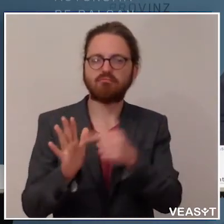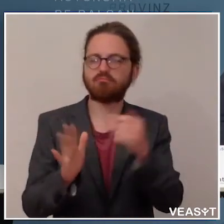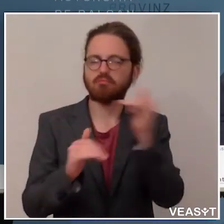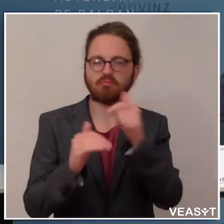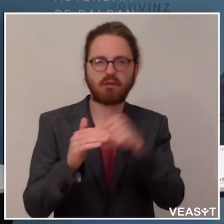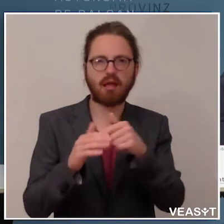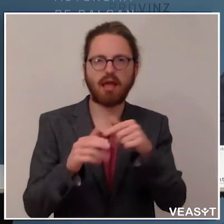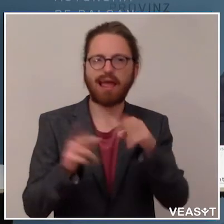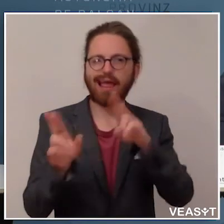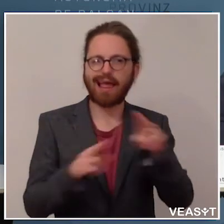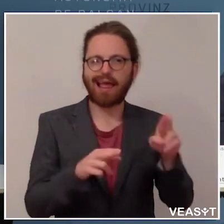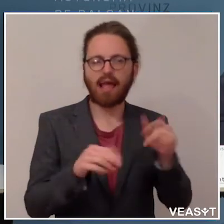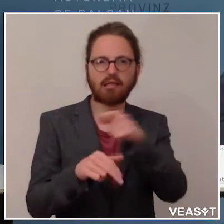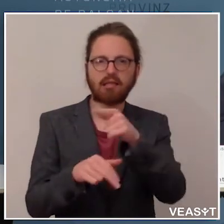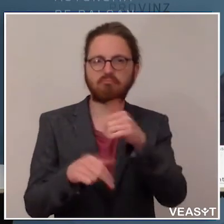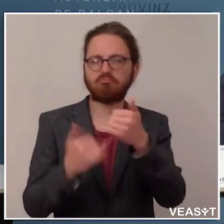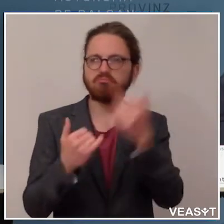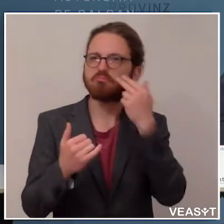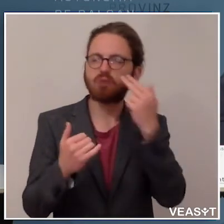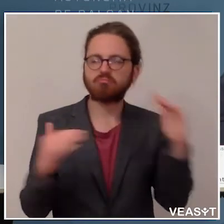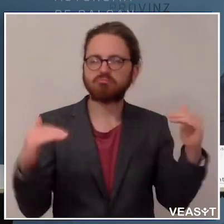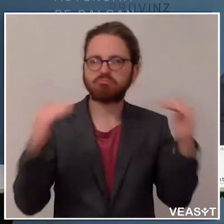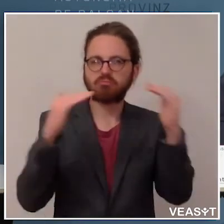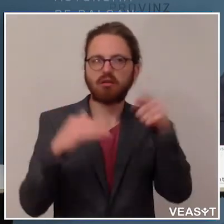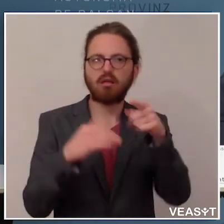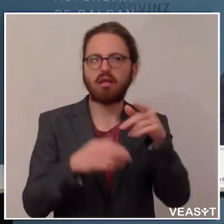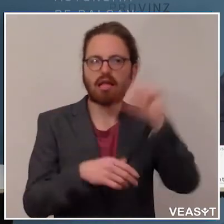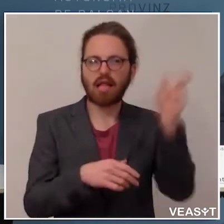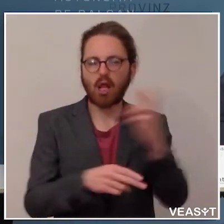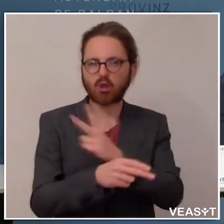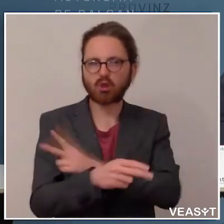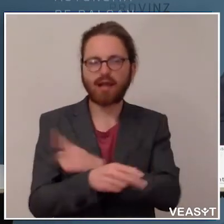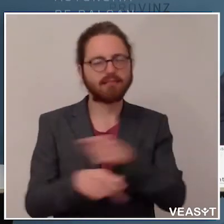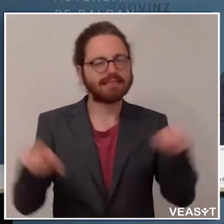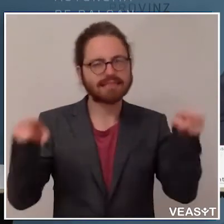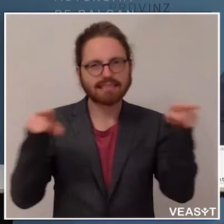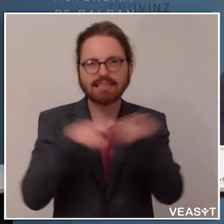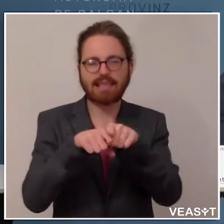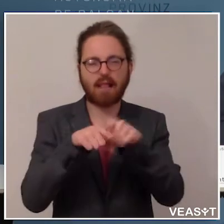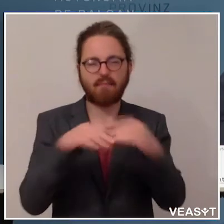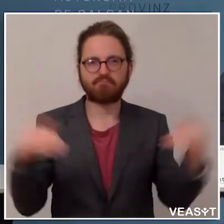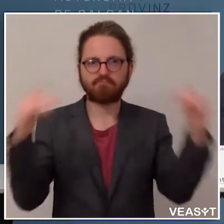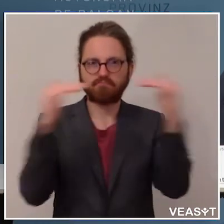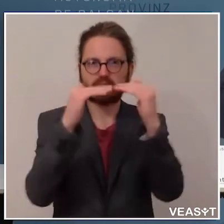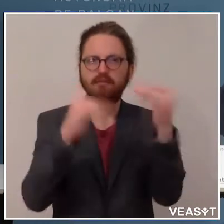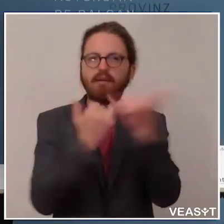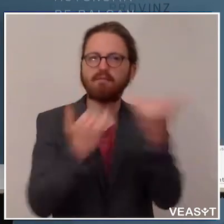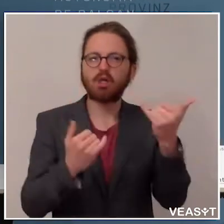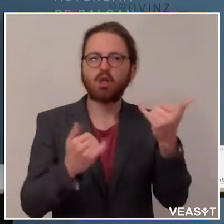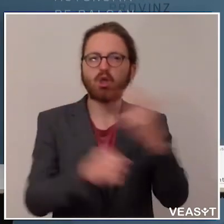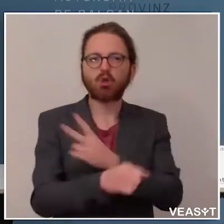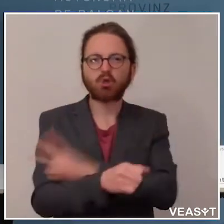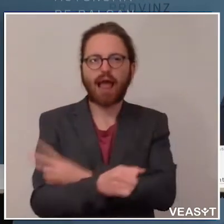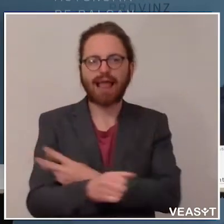Rechtsquellen, in der Rechtsordnung des italienischen Staates, auf demselben Niveau, auf demselben Rang wie ein staatliches Gesetz, nur es gilt halt